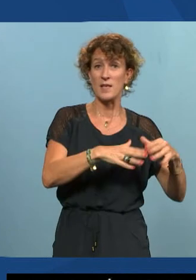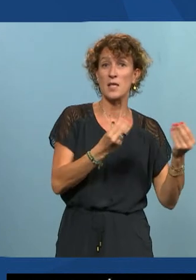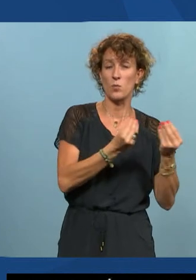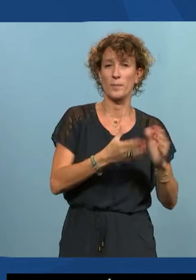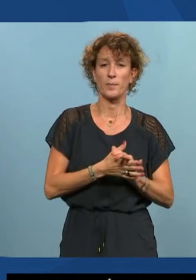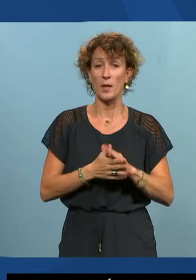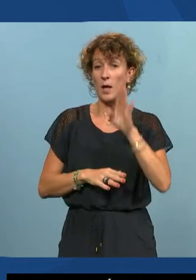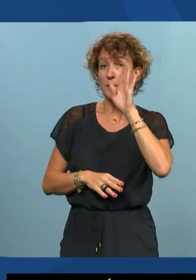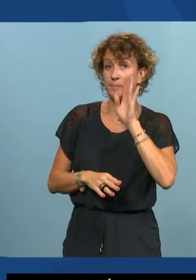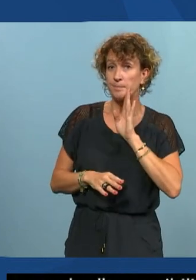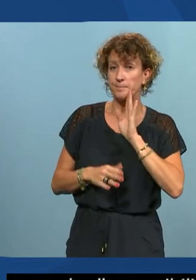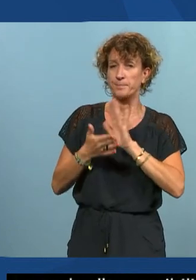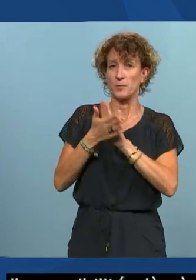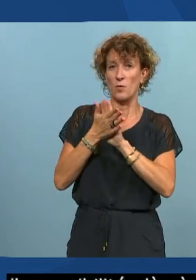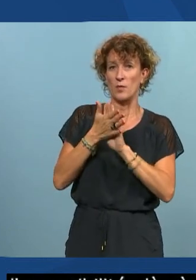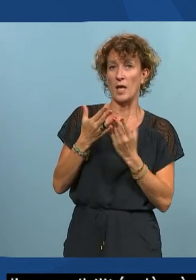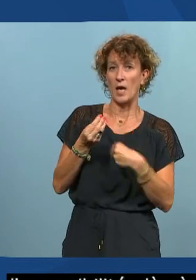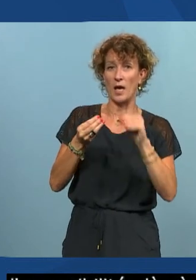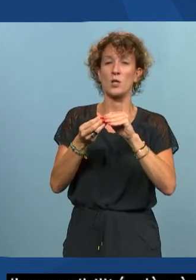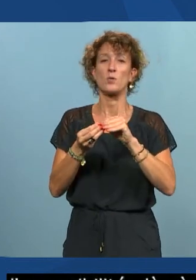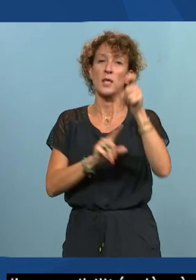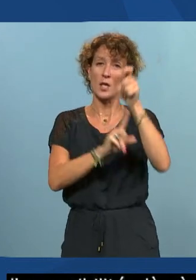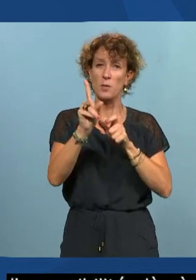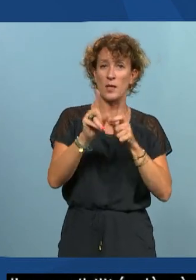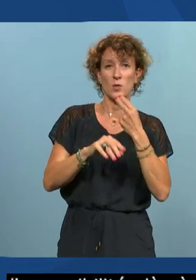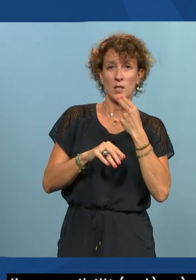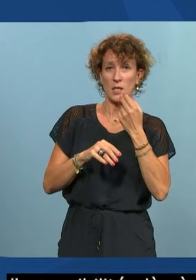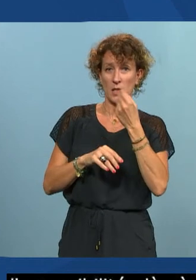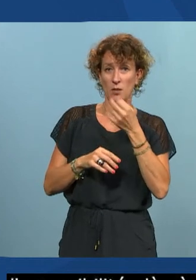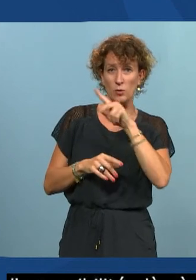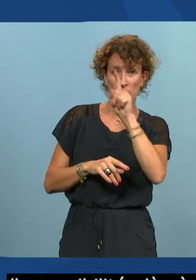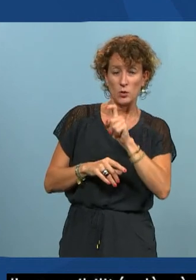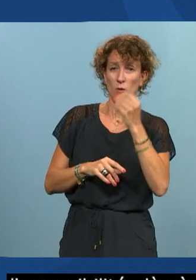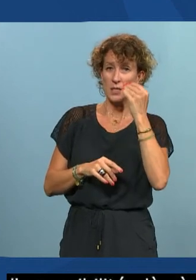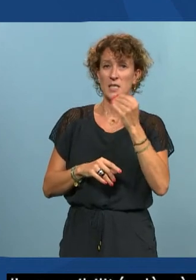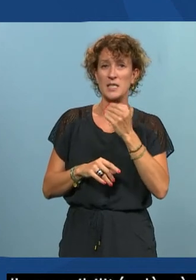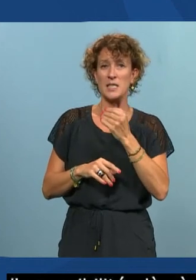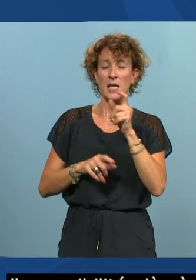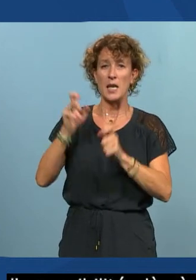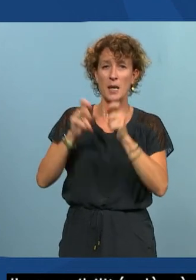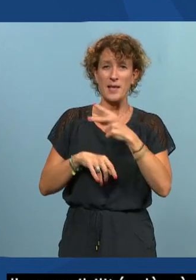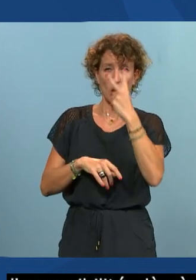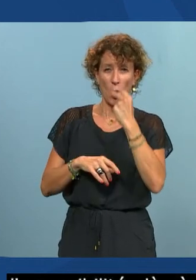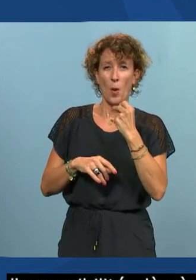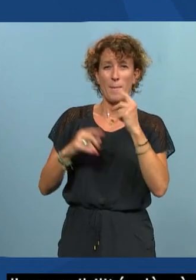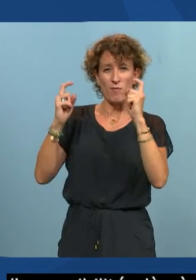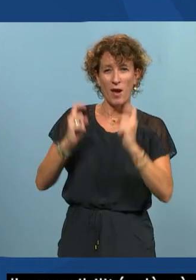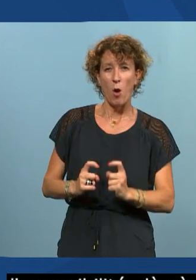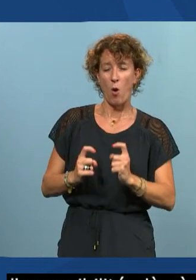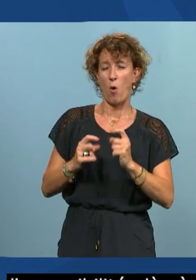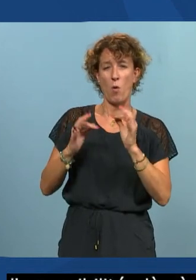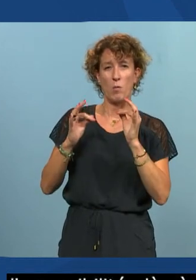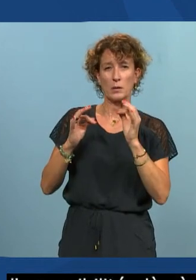rajouter une chose c'est-à-dire qu'il un utilisateur qui me demande si les malvoyants peuvent lire les commentaires qu'on écrit les messages dans Zoom